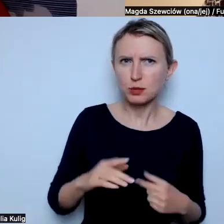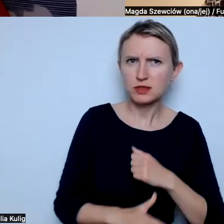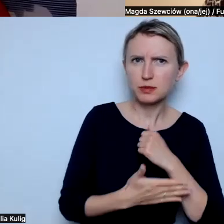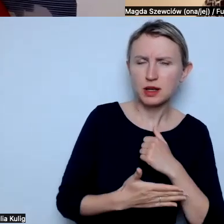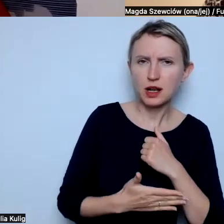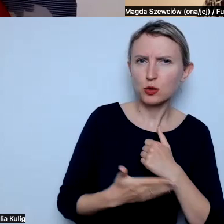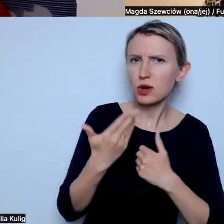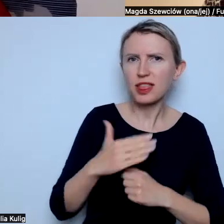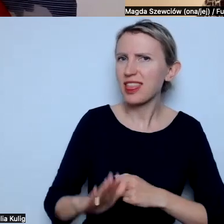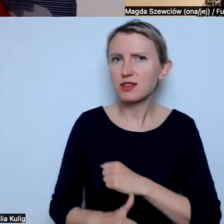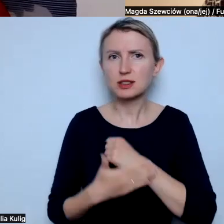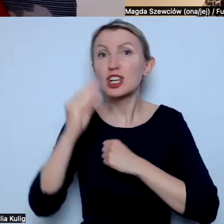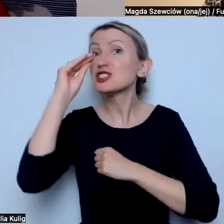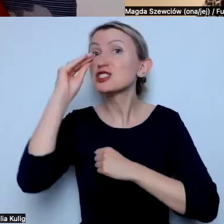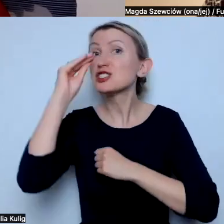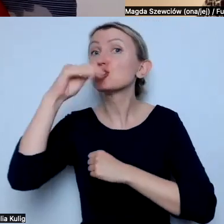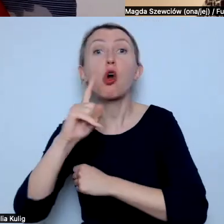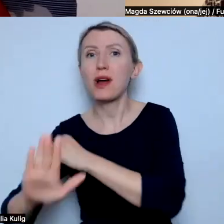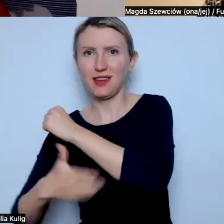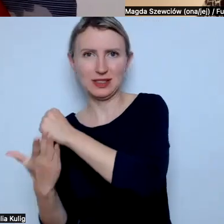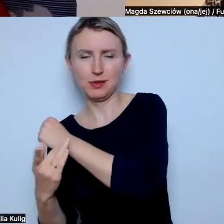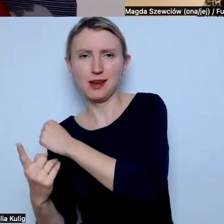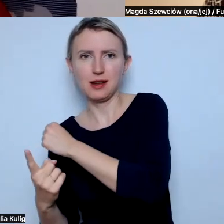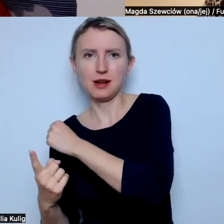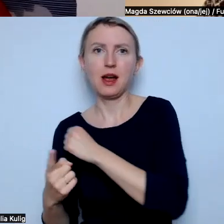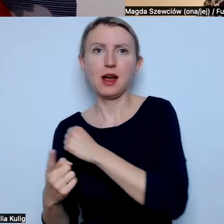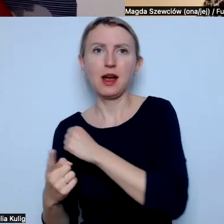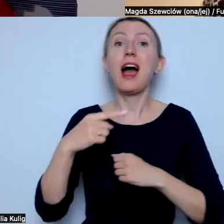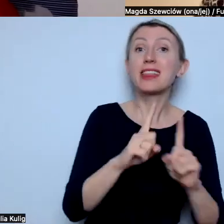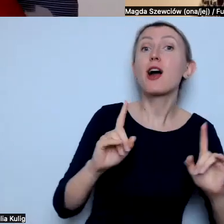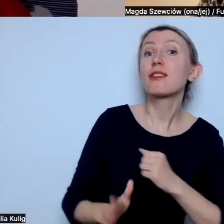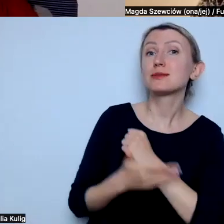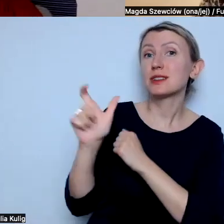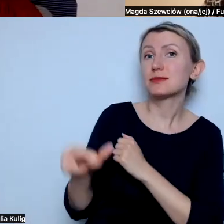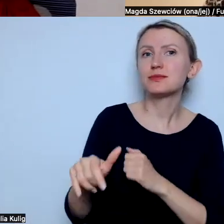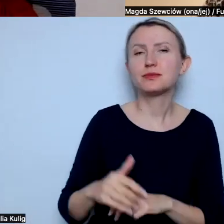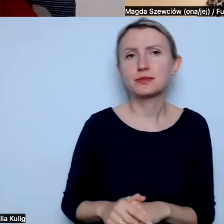wspiera, że szkoła nie wspiera, więc w jaki sposób ona może... A, w szkole, która nie wspiera.